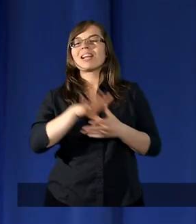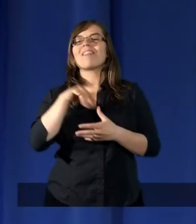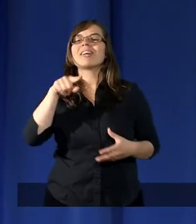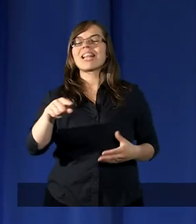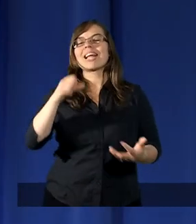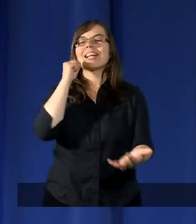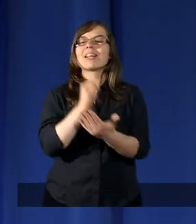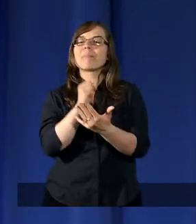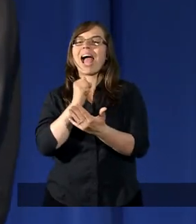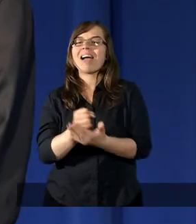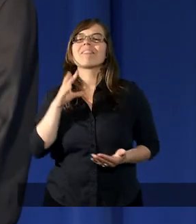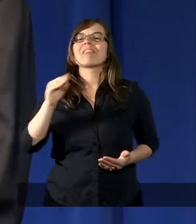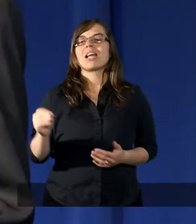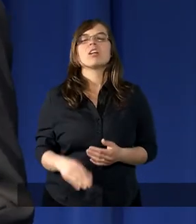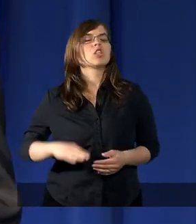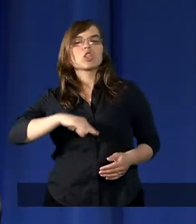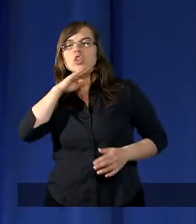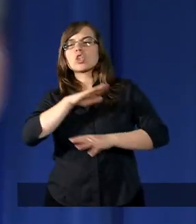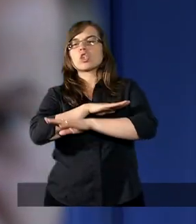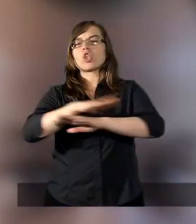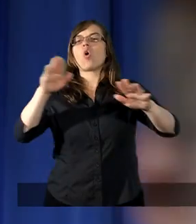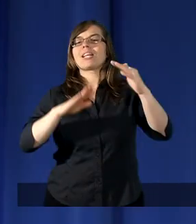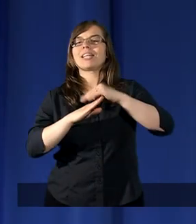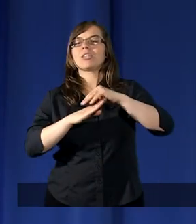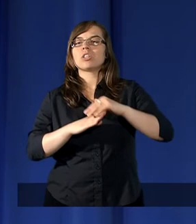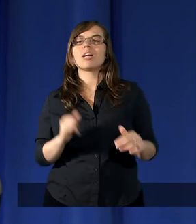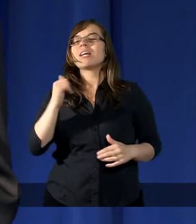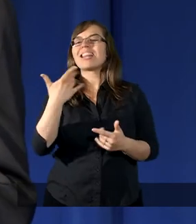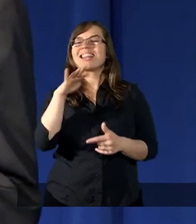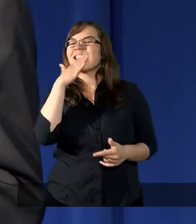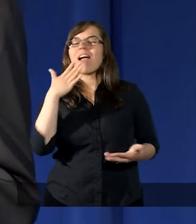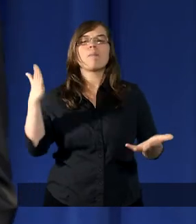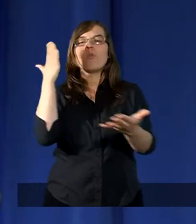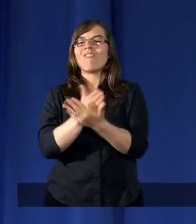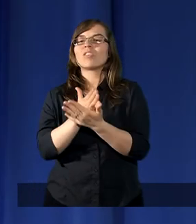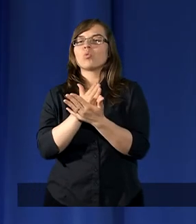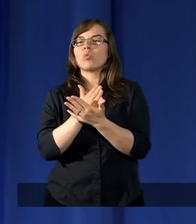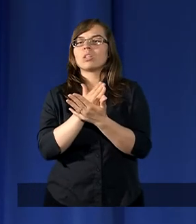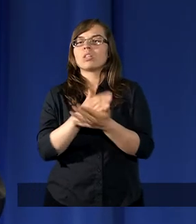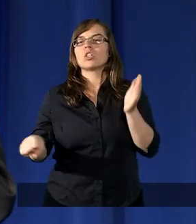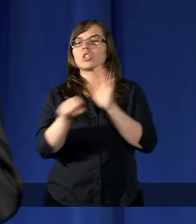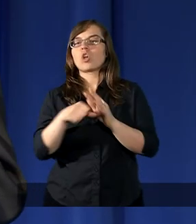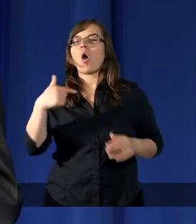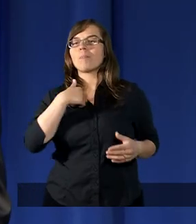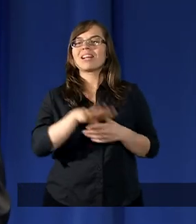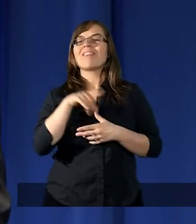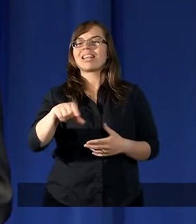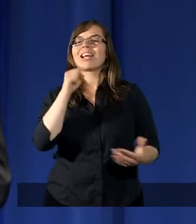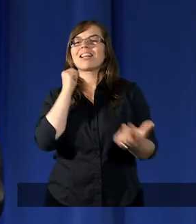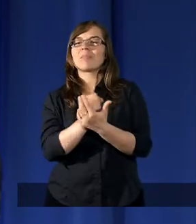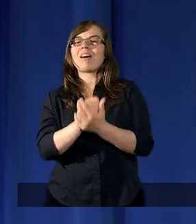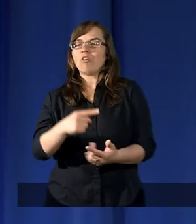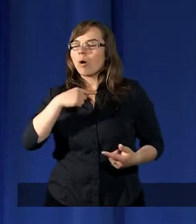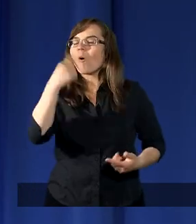sprawie. Dosyć i nie mów już do mnie więcej sprawie.